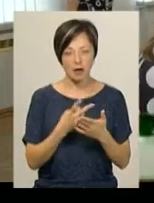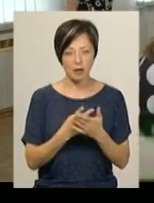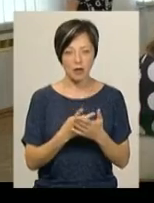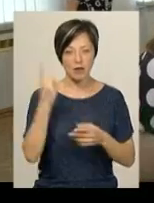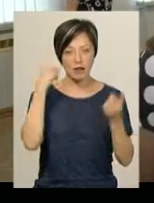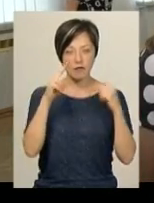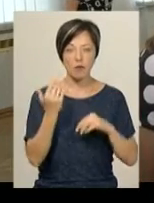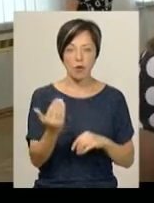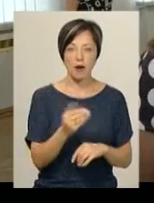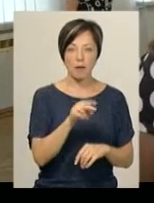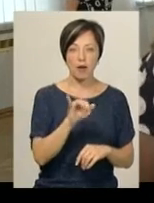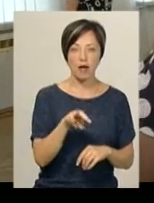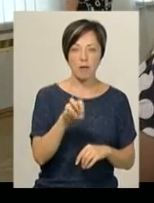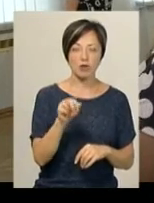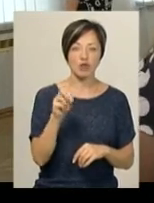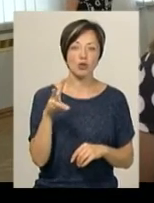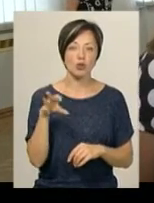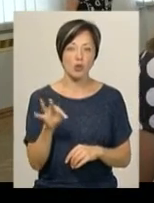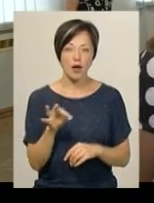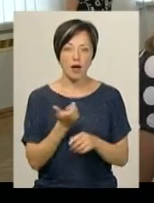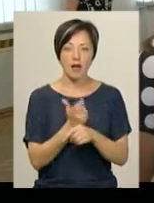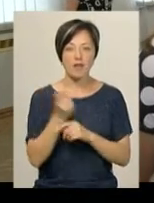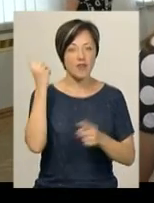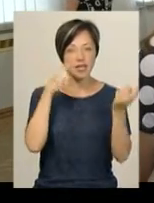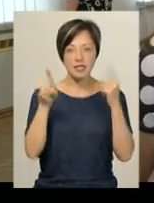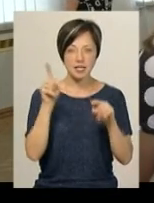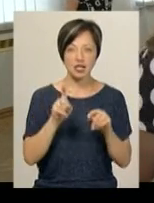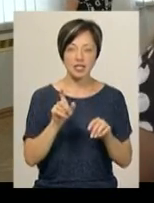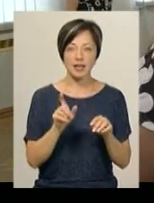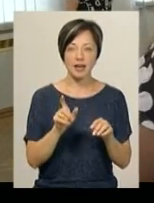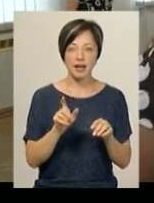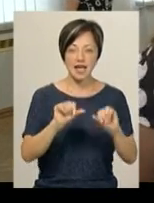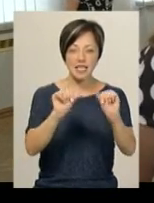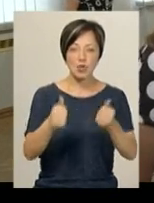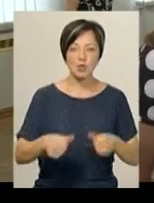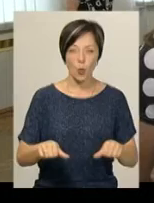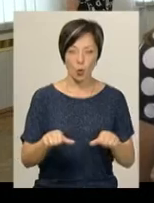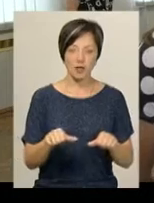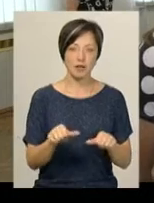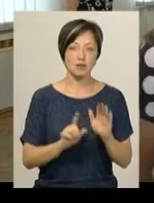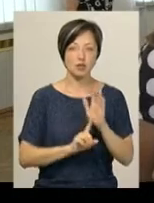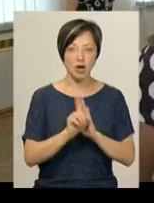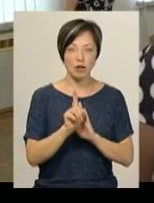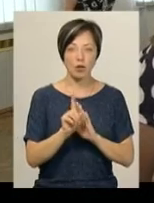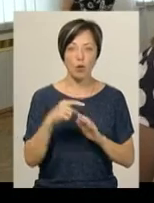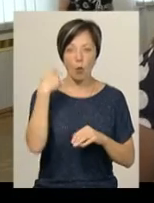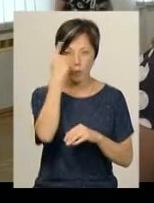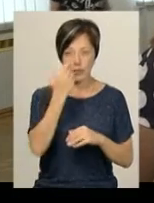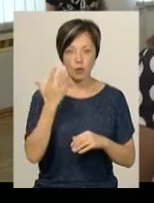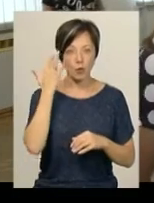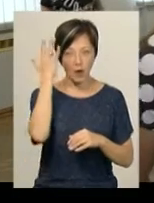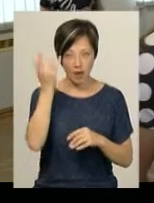творах Марії Приймаченко також і надприродних фантастичних істот. Як вона казала, спочатку образи поставали в її